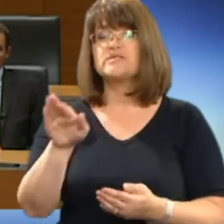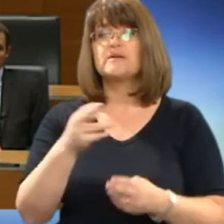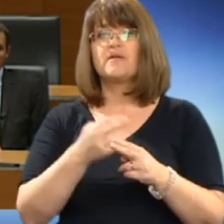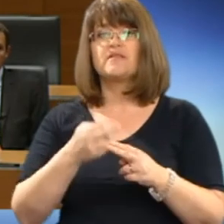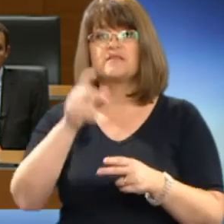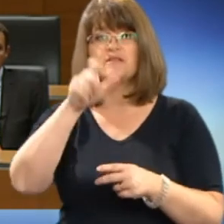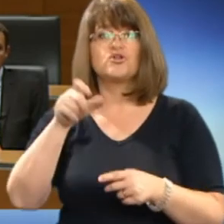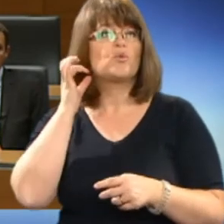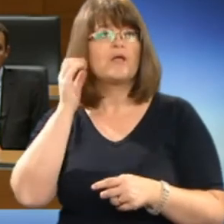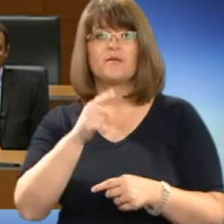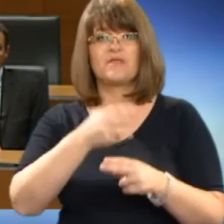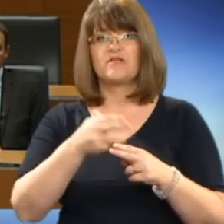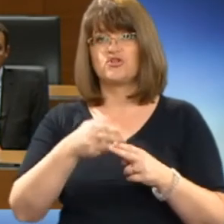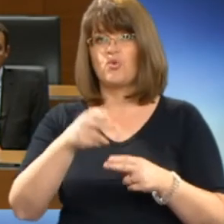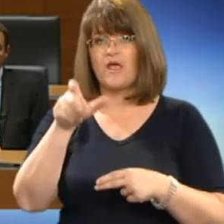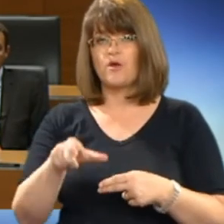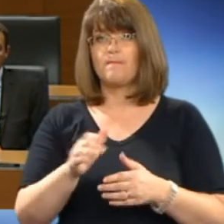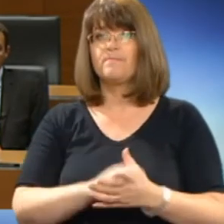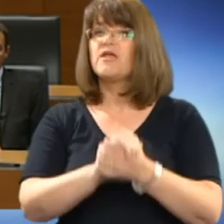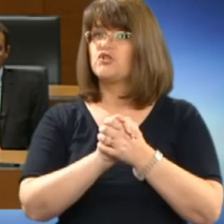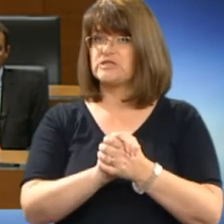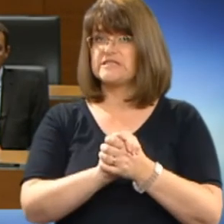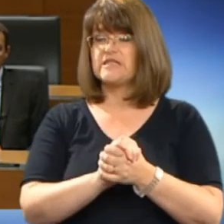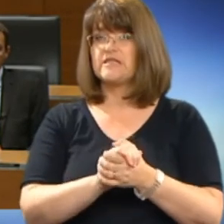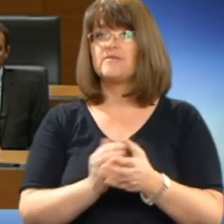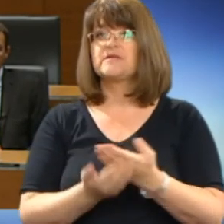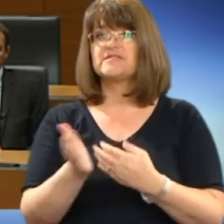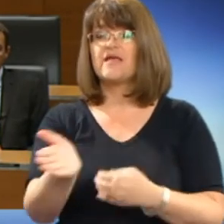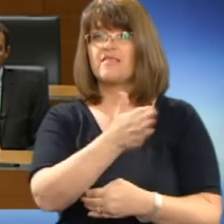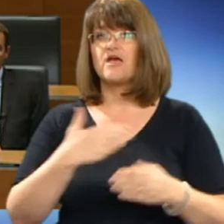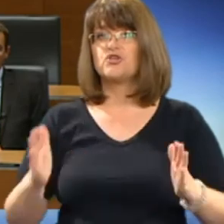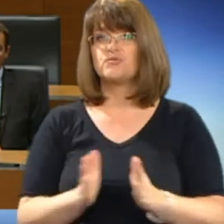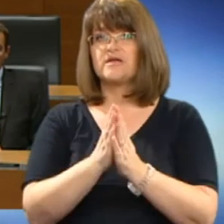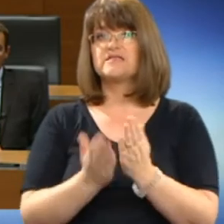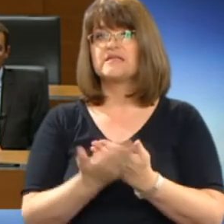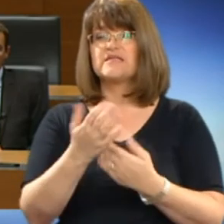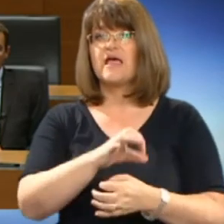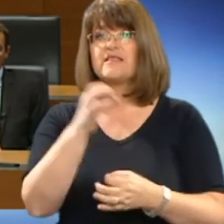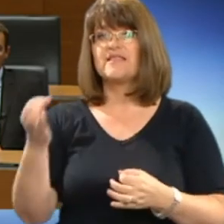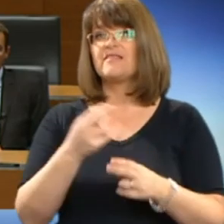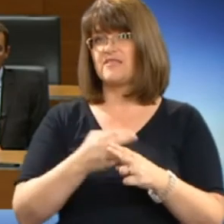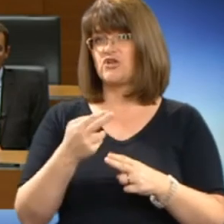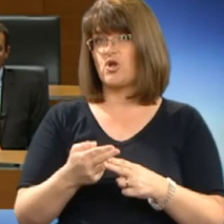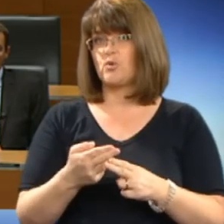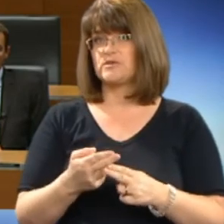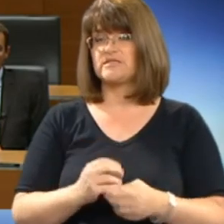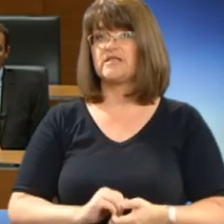državljankam in državljanom, čestitam za naš praznik, za dan državnosti.